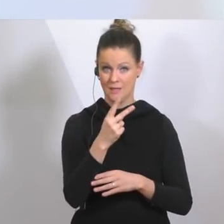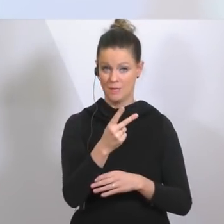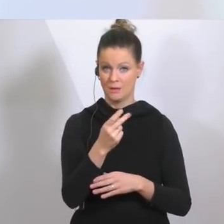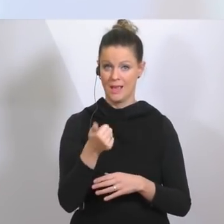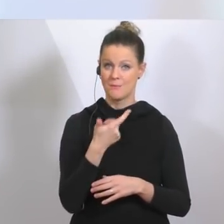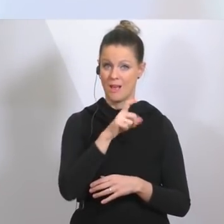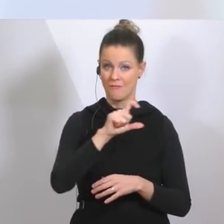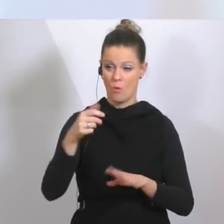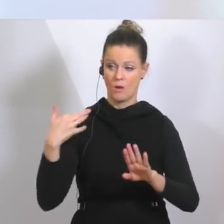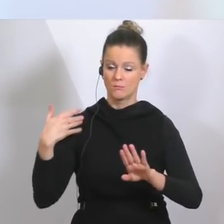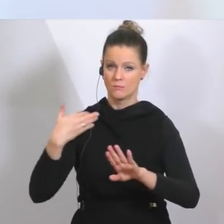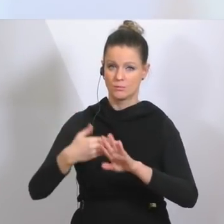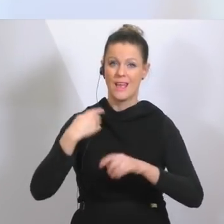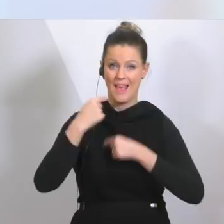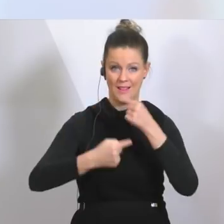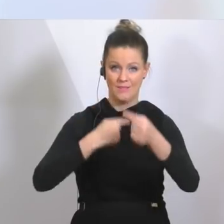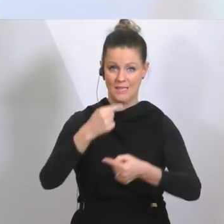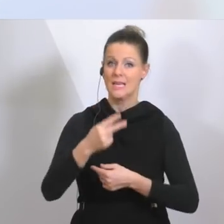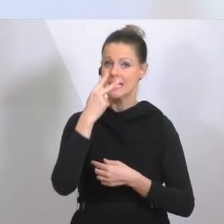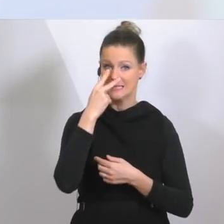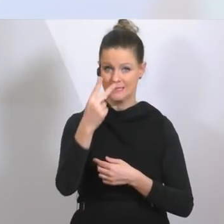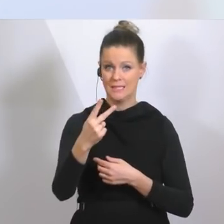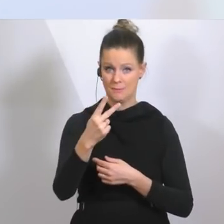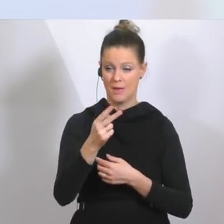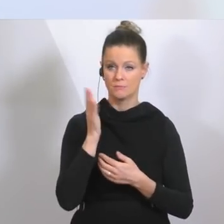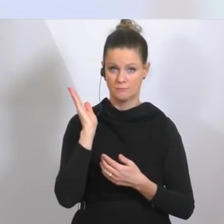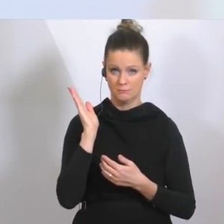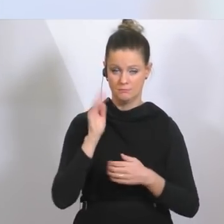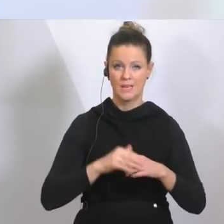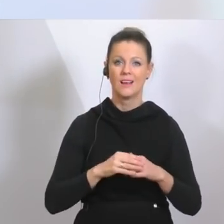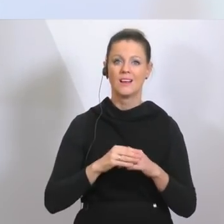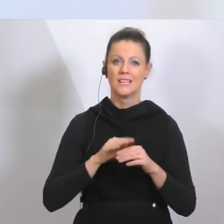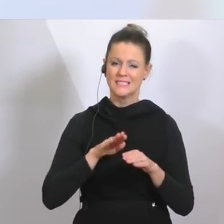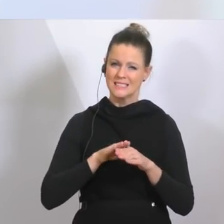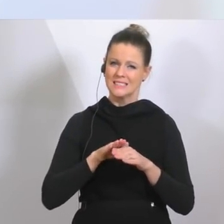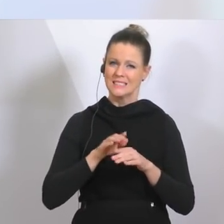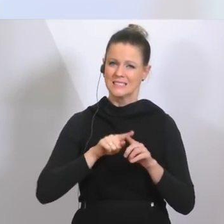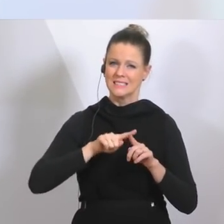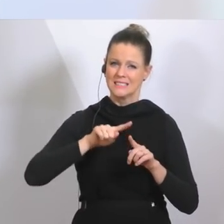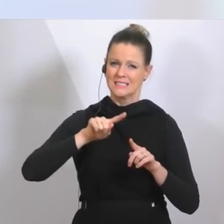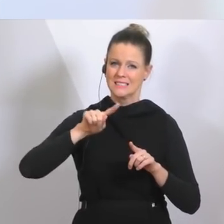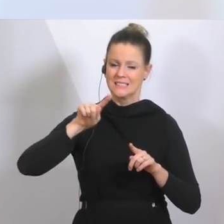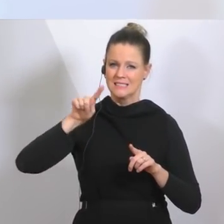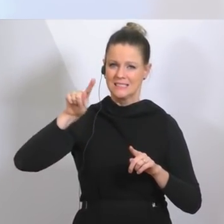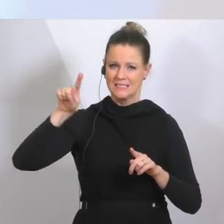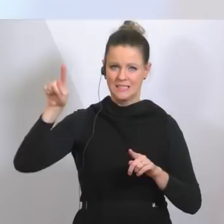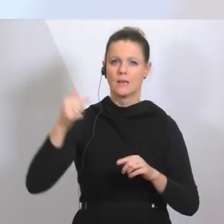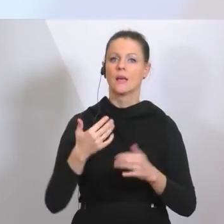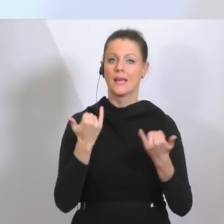Wochen und Sie sehen dabei eine Kurve, eine Entwicklungskurve, die nach wie vor steil ist. Wir sind heute bei 2